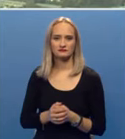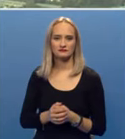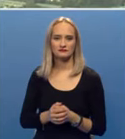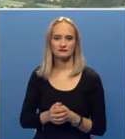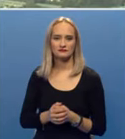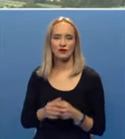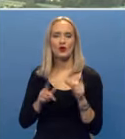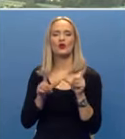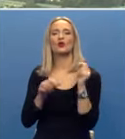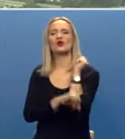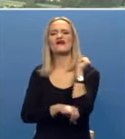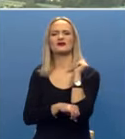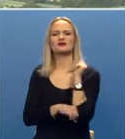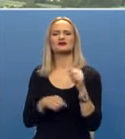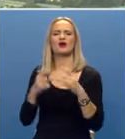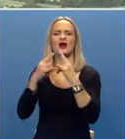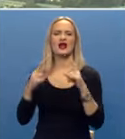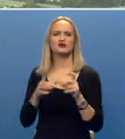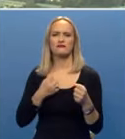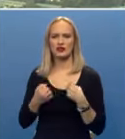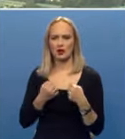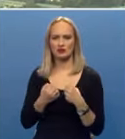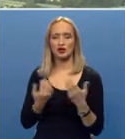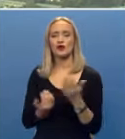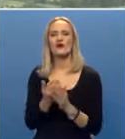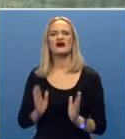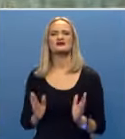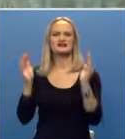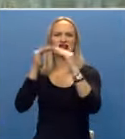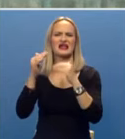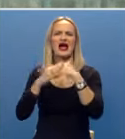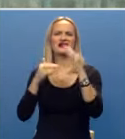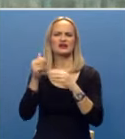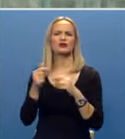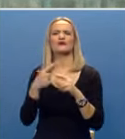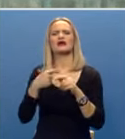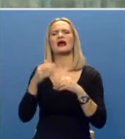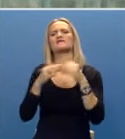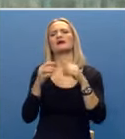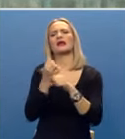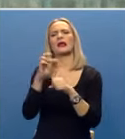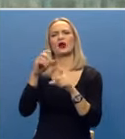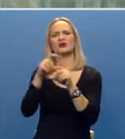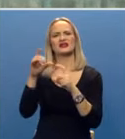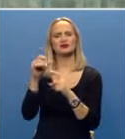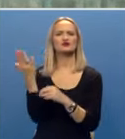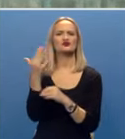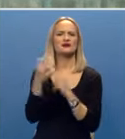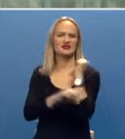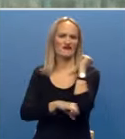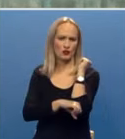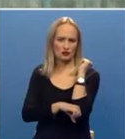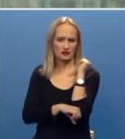U univerzitetskom gradu Banja Luci, nova zgrada arhitektonsko, građevinsko, geodeckog i šumarskog